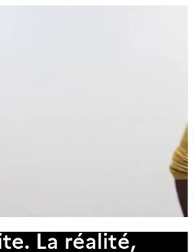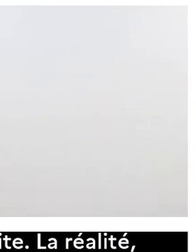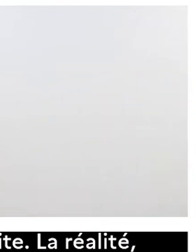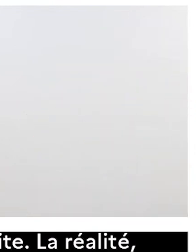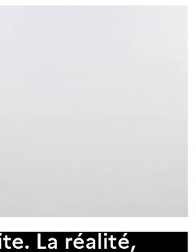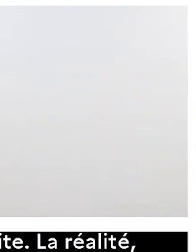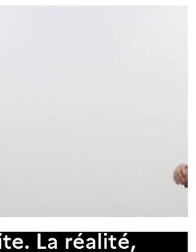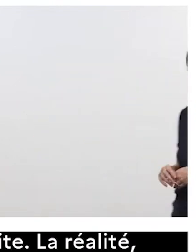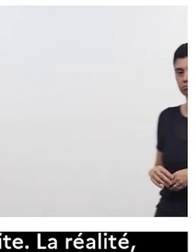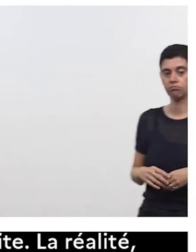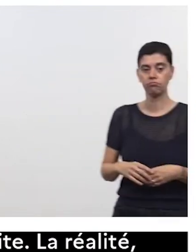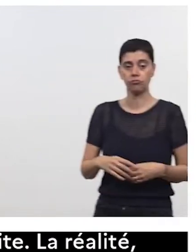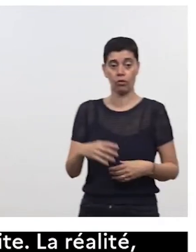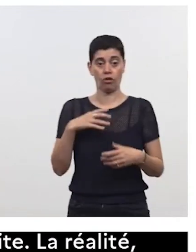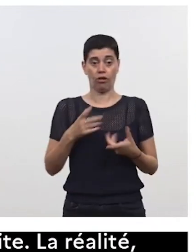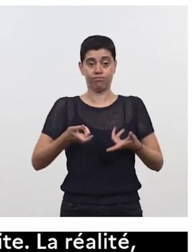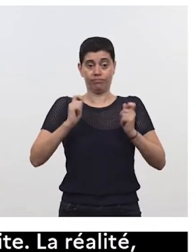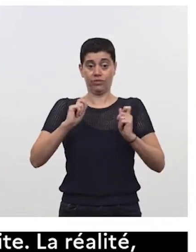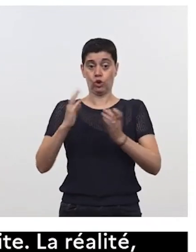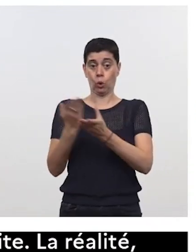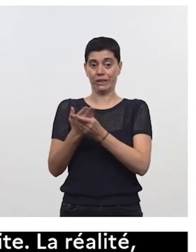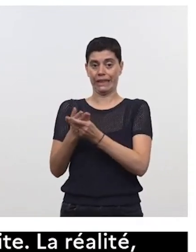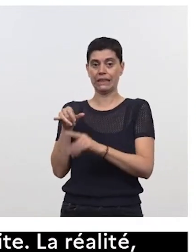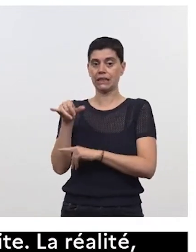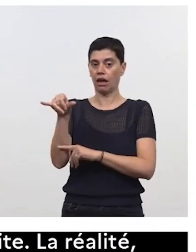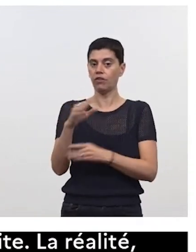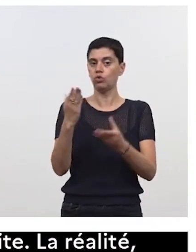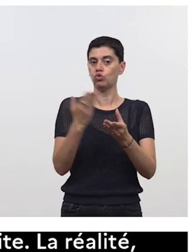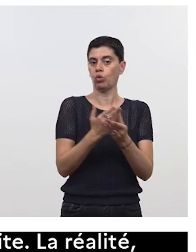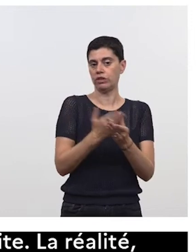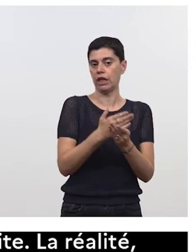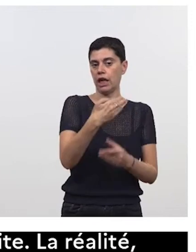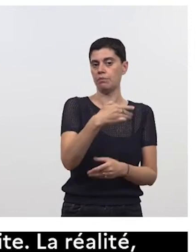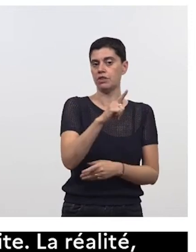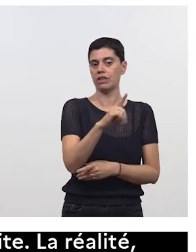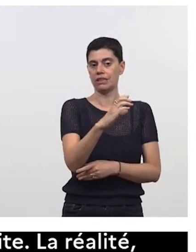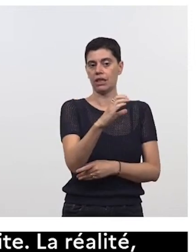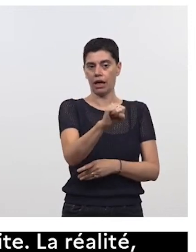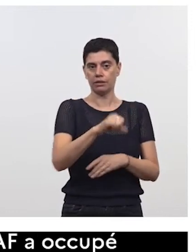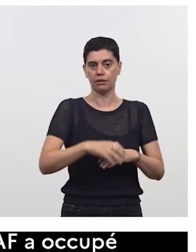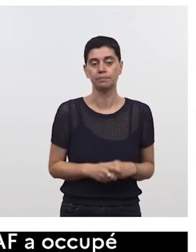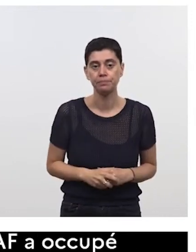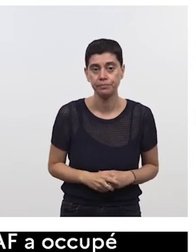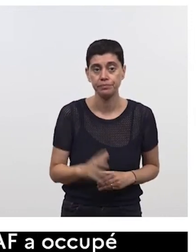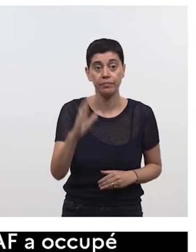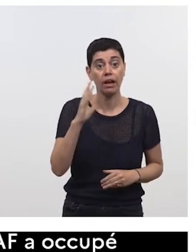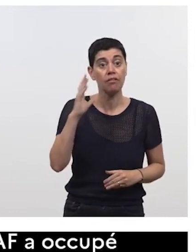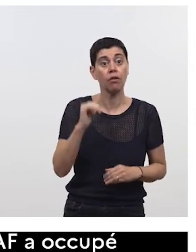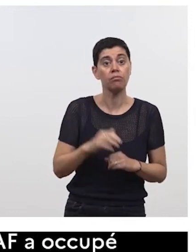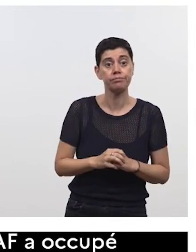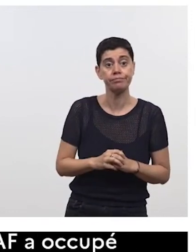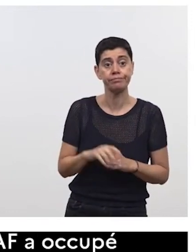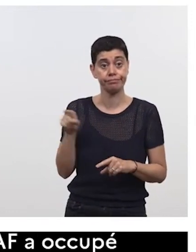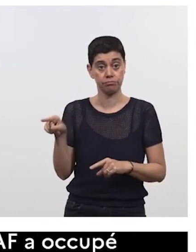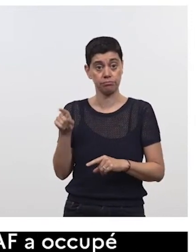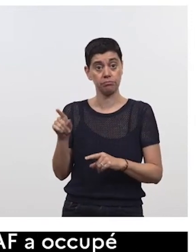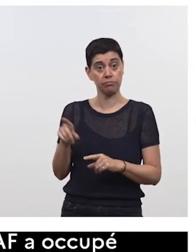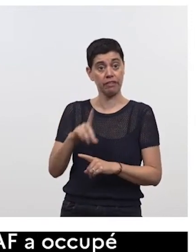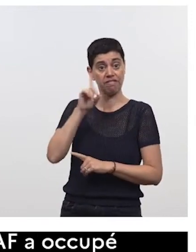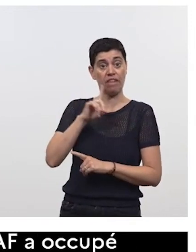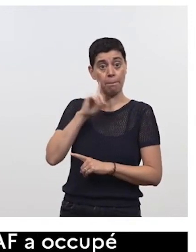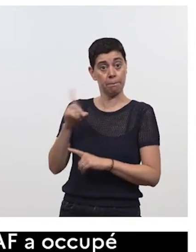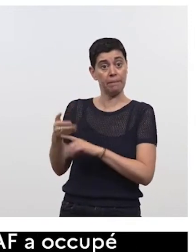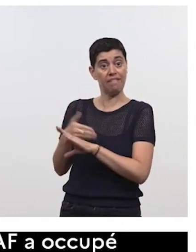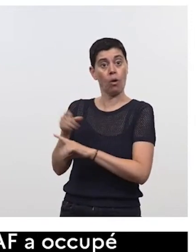le dossier du MGCS et objectivement avec la prédécesseur de Boris nous avons fait un choix qui est un choix de